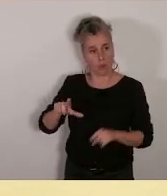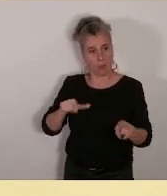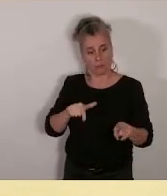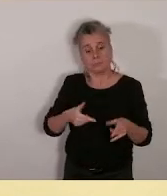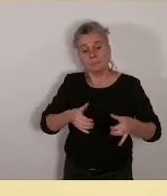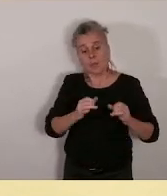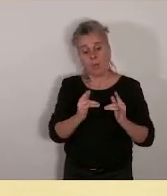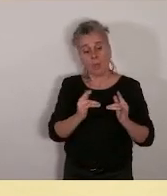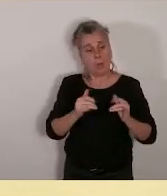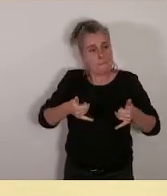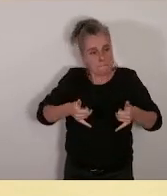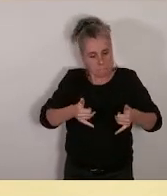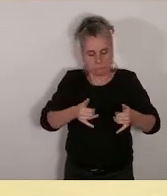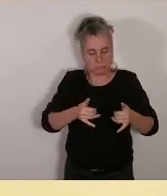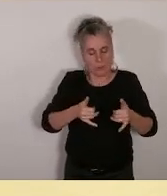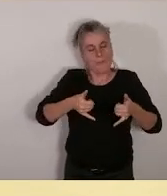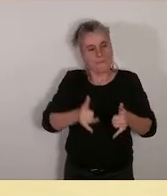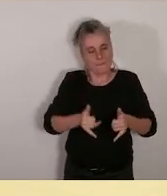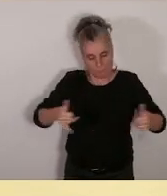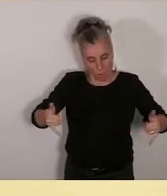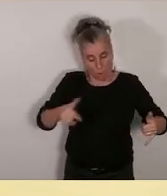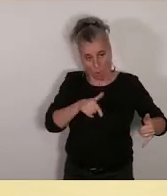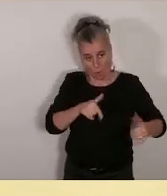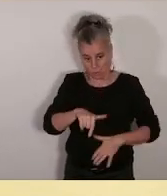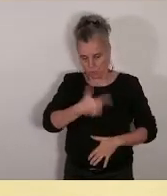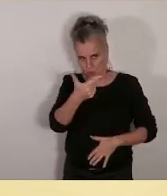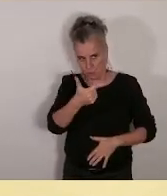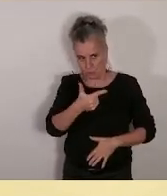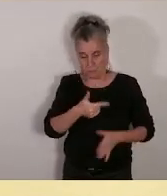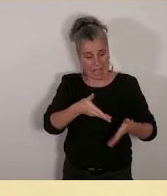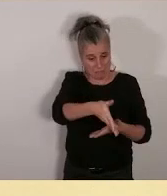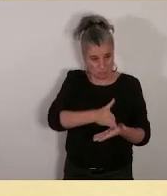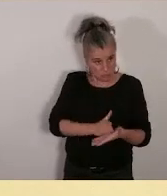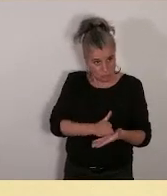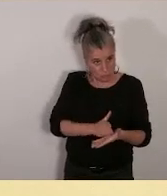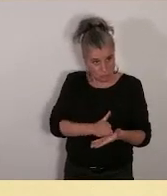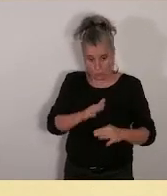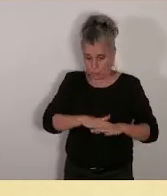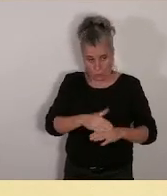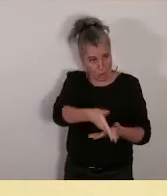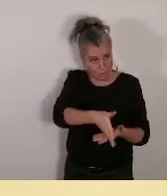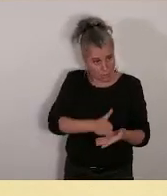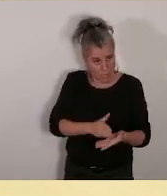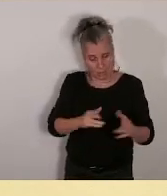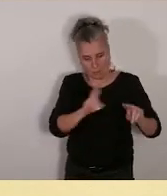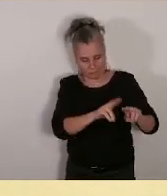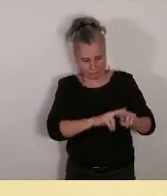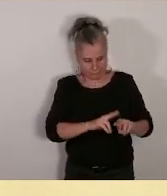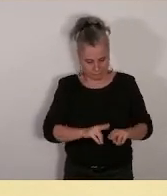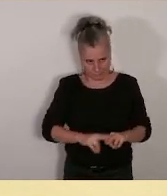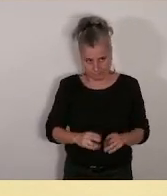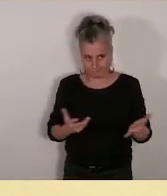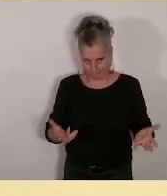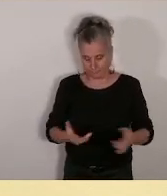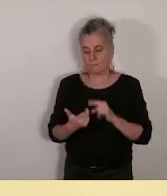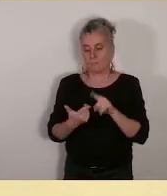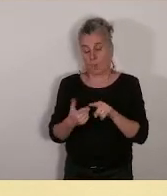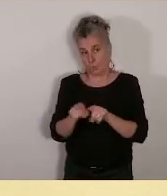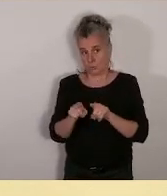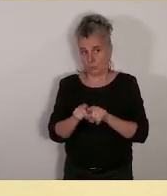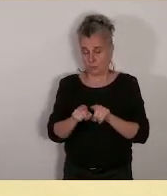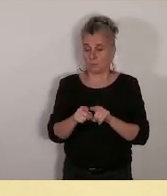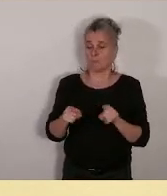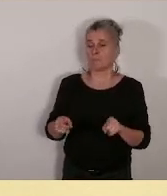'entre eux devraient être rénovées. Nous souhaiterions également renouveler les stocks